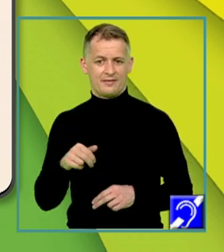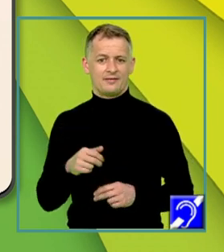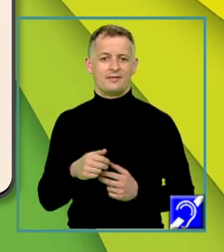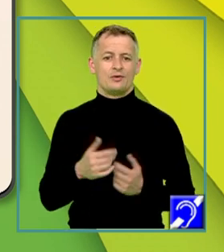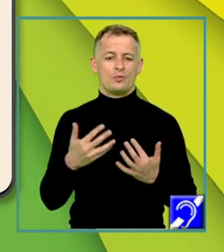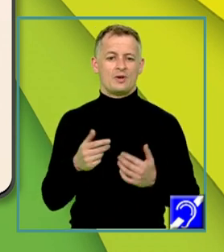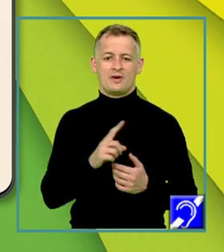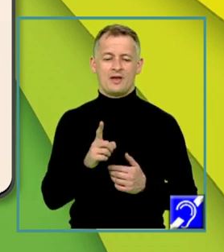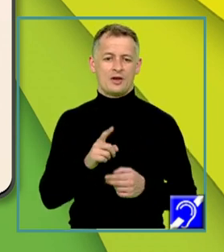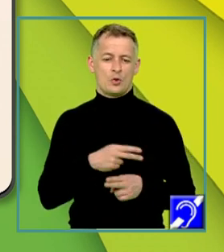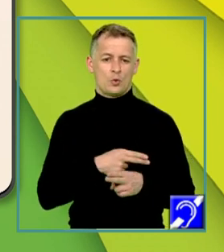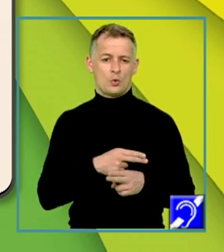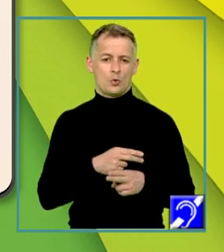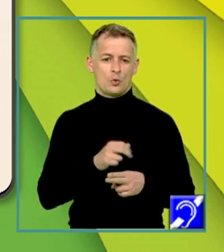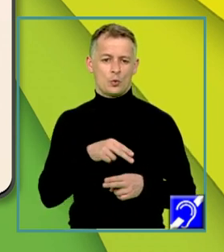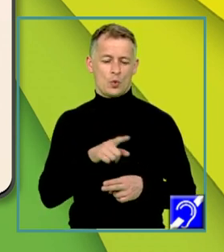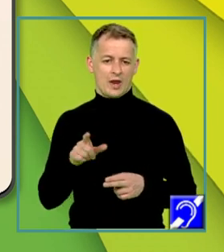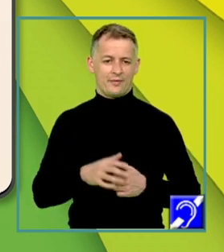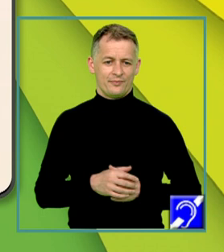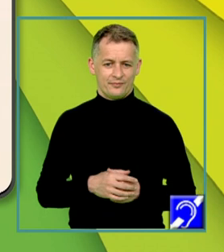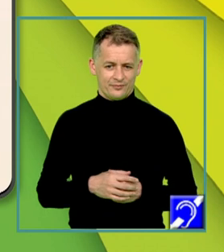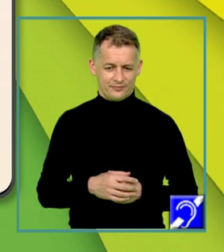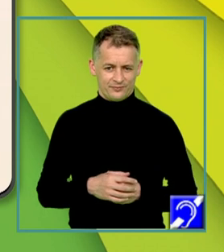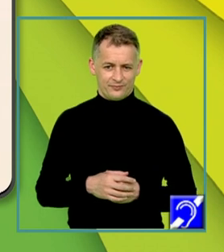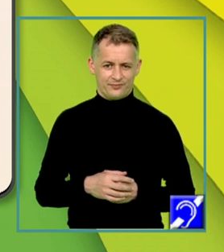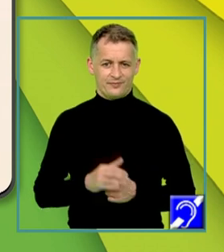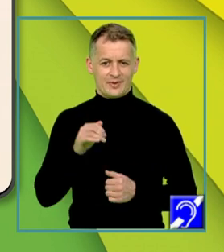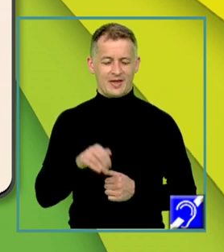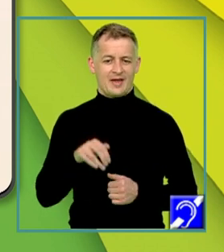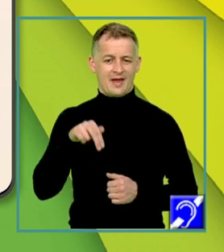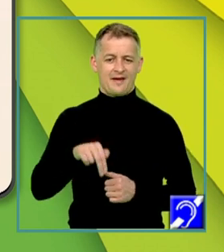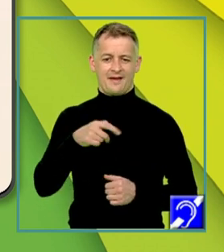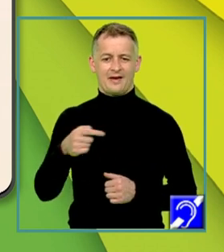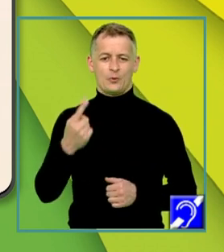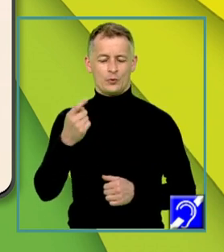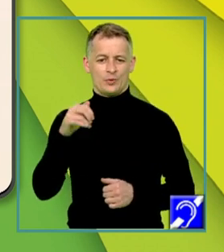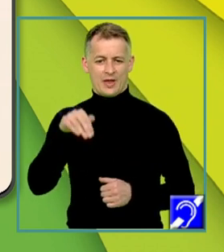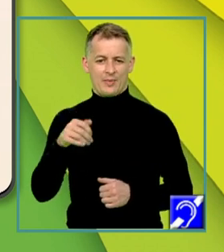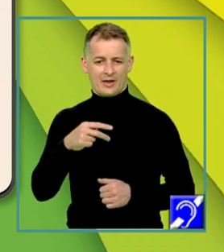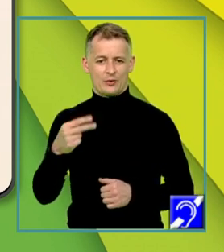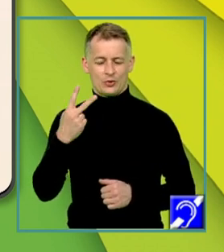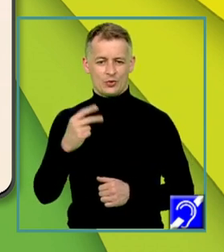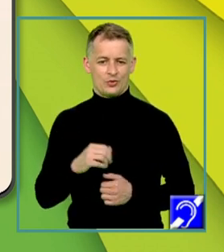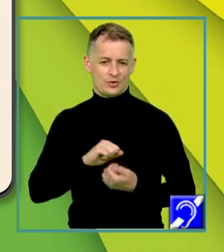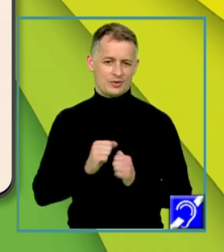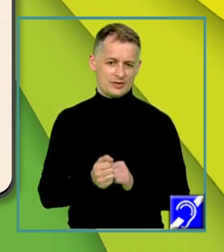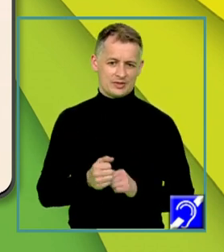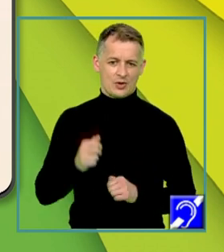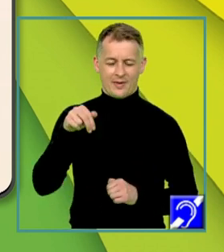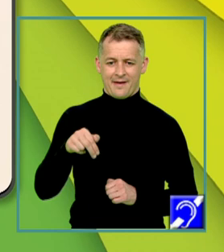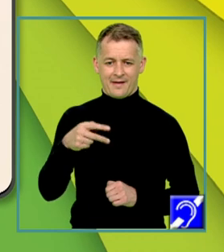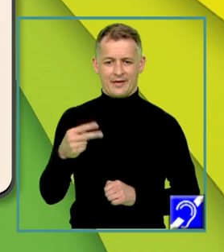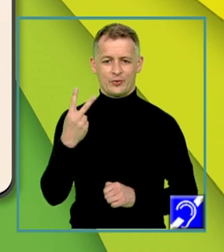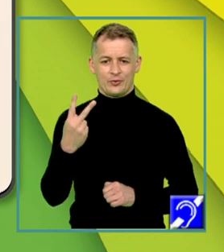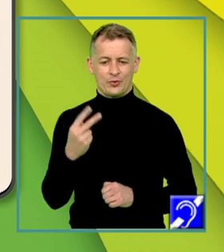obținem N egal cu 1, M egal cu 2 sau N egal cu 2,